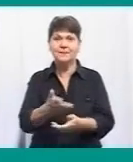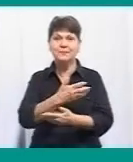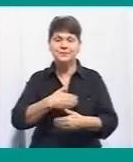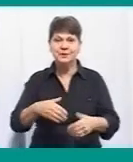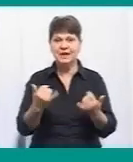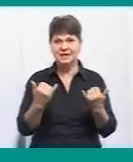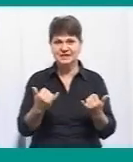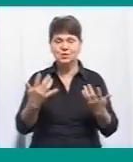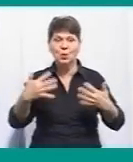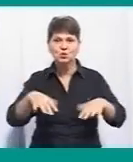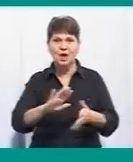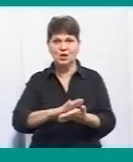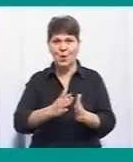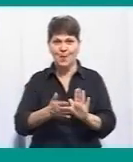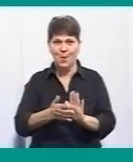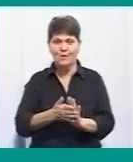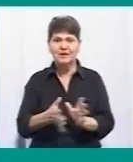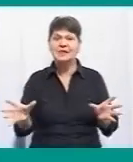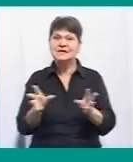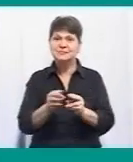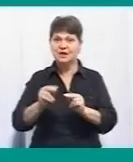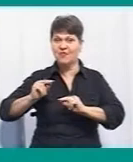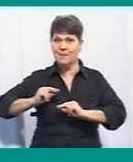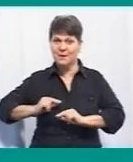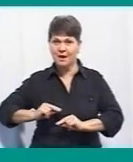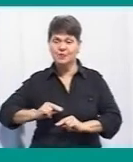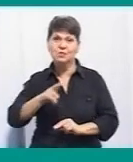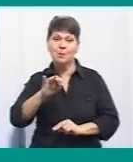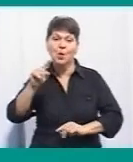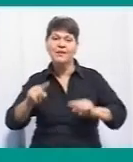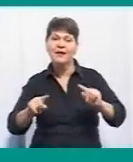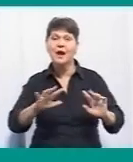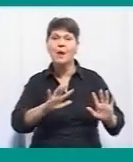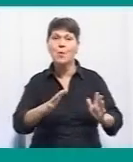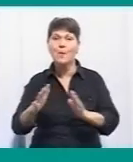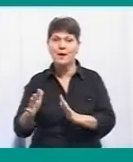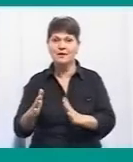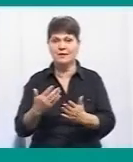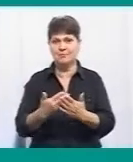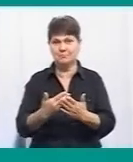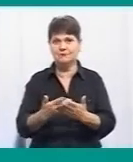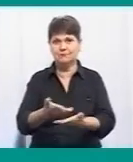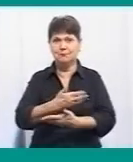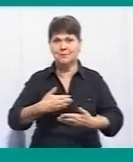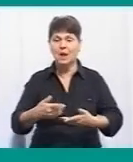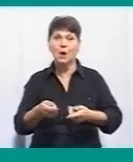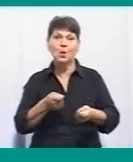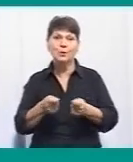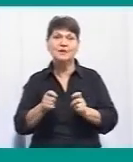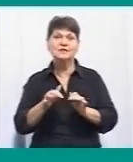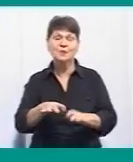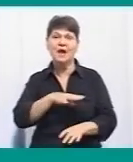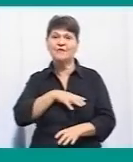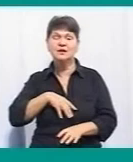на сьогодні і домовились про спільну співпрацю по деяких моментах, які, наприклад, ми як управління у справах